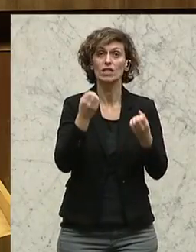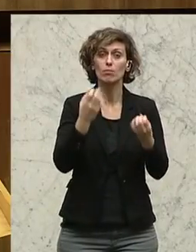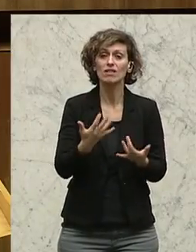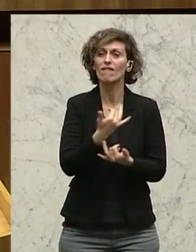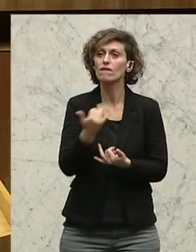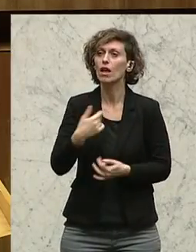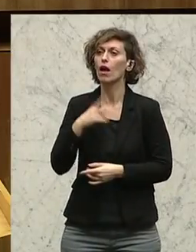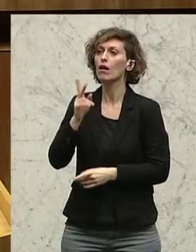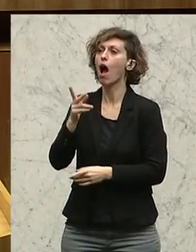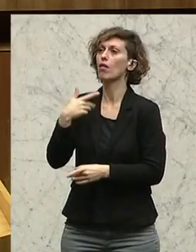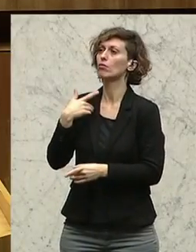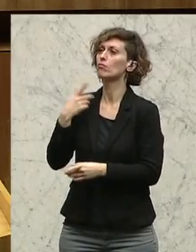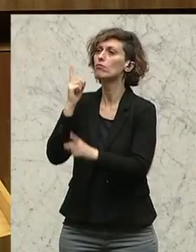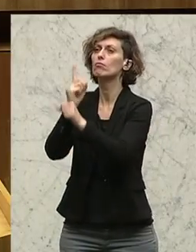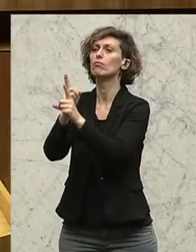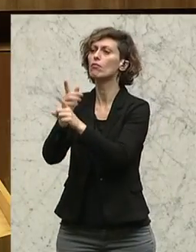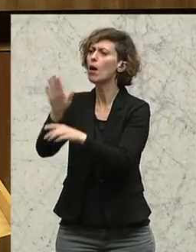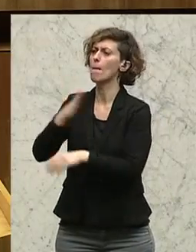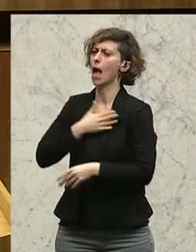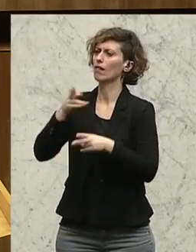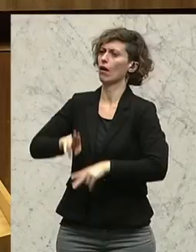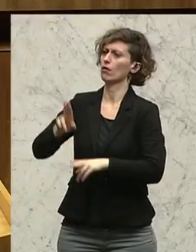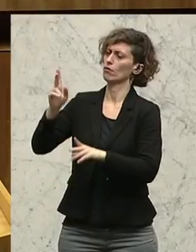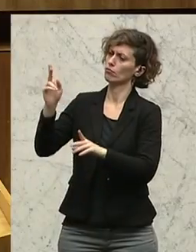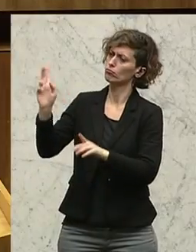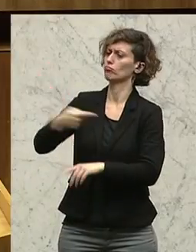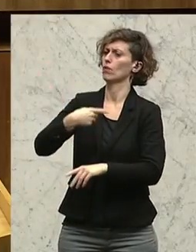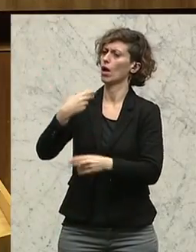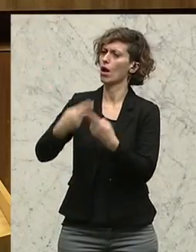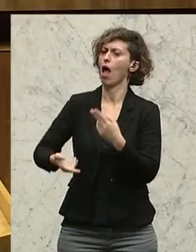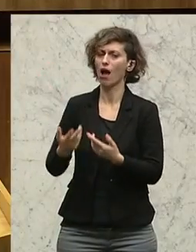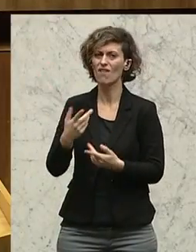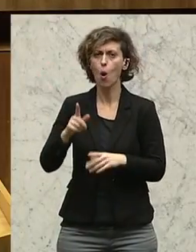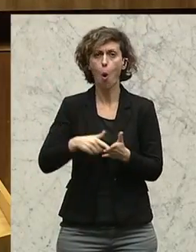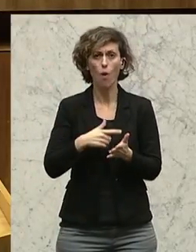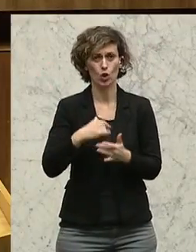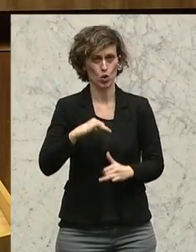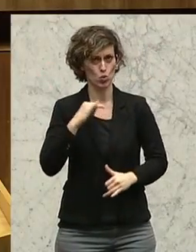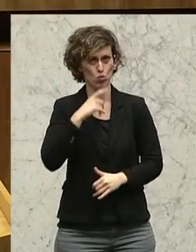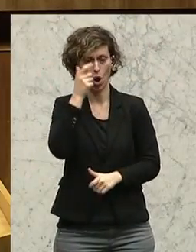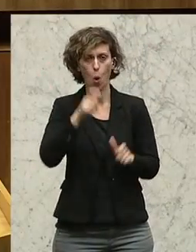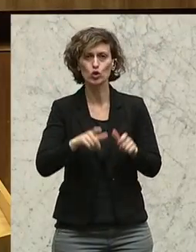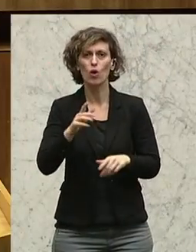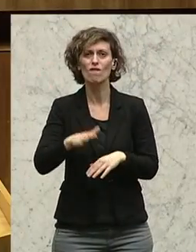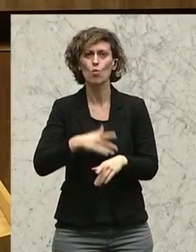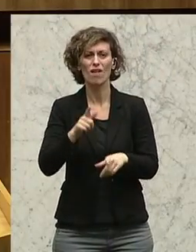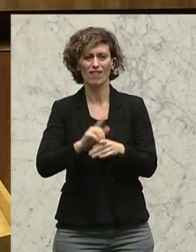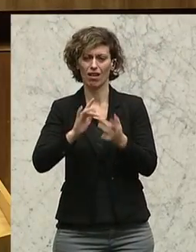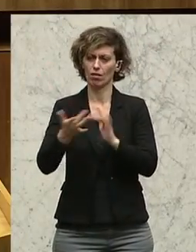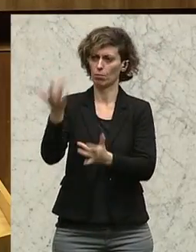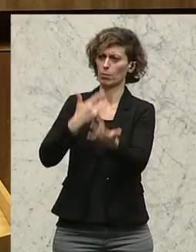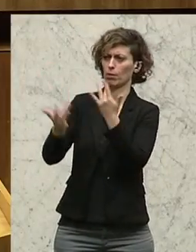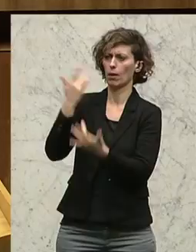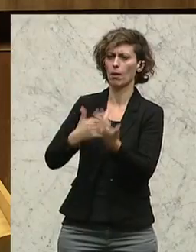um diese Rechte eben auch einklagen zu können. Gerade junge Menschen fühlen sich oft durch diese Anwerfungen im